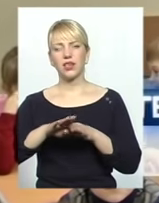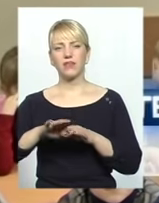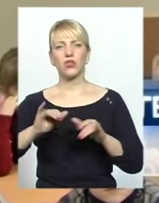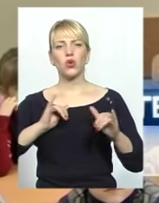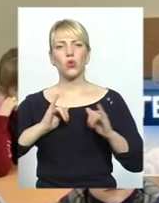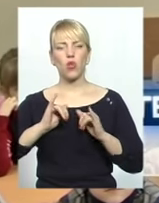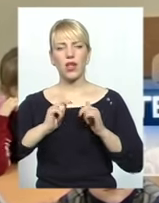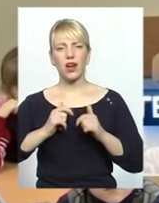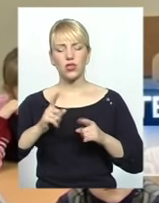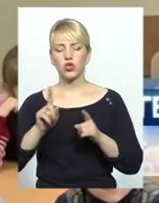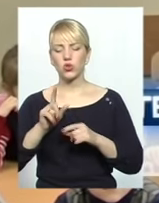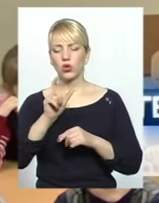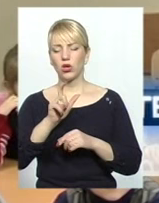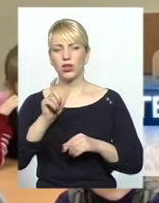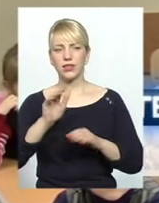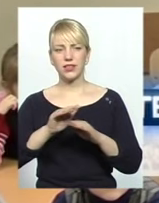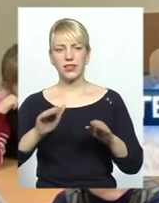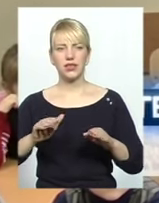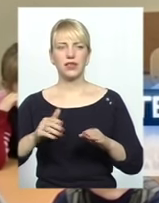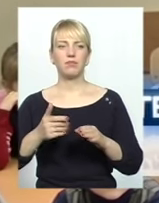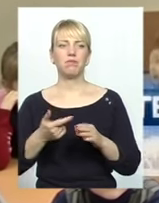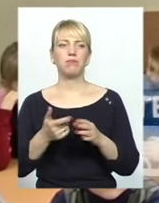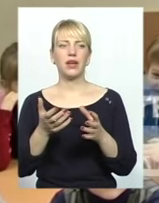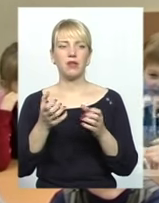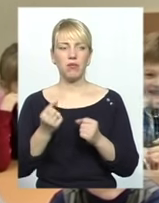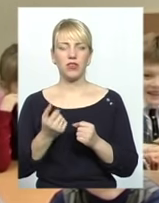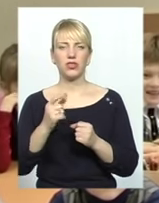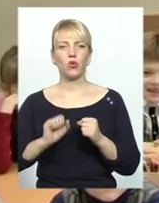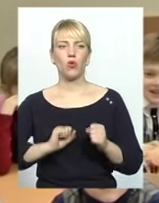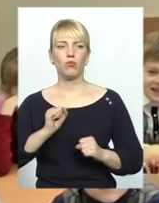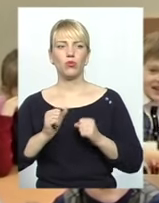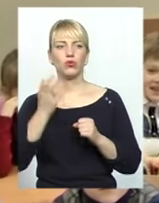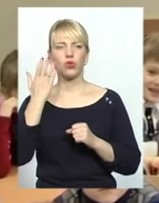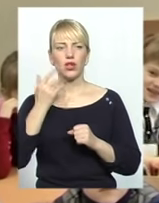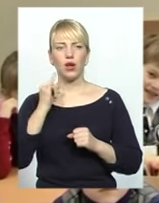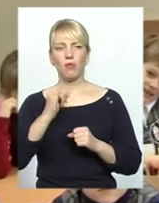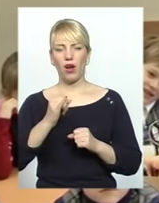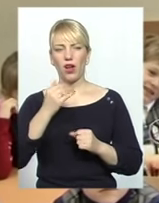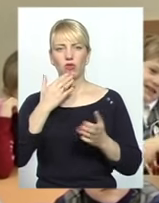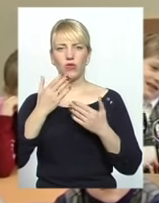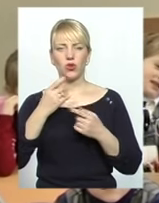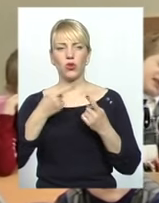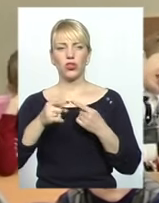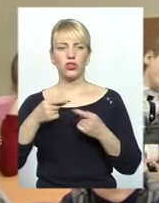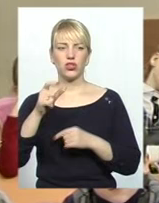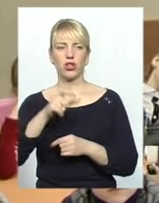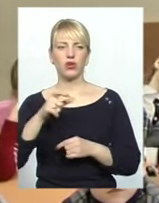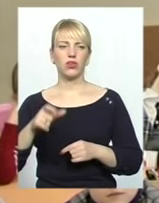приймають, того, що вони обурюють, їх обурює, коли погано ставляться до інших людей.